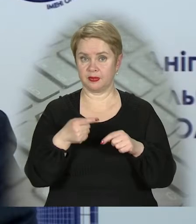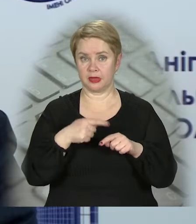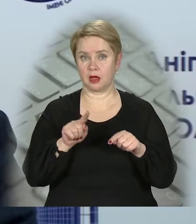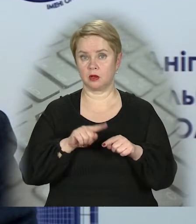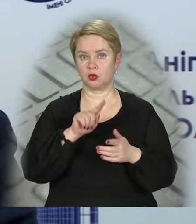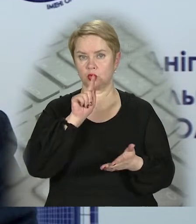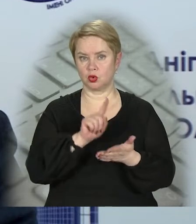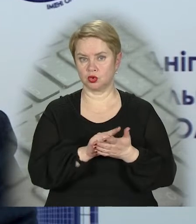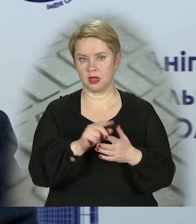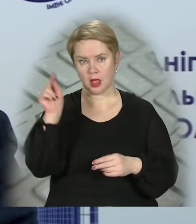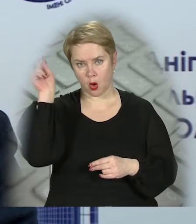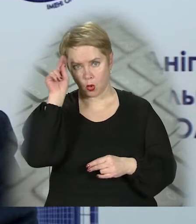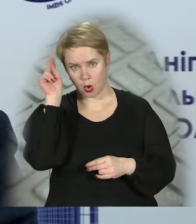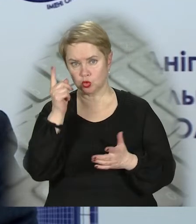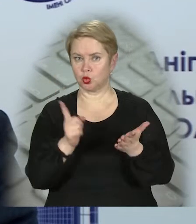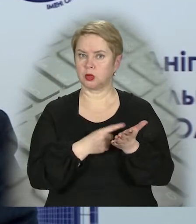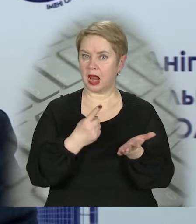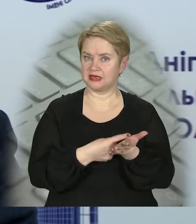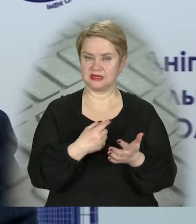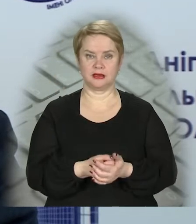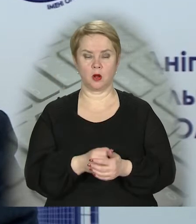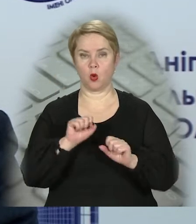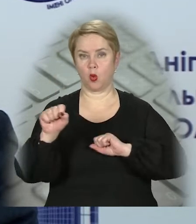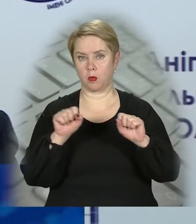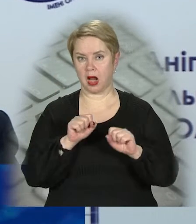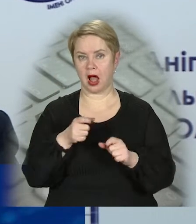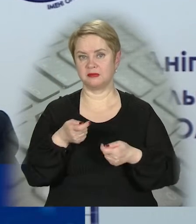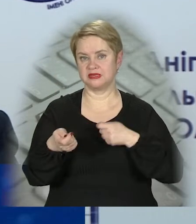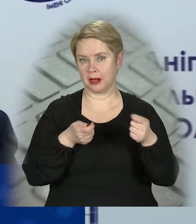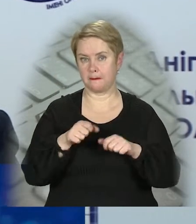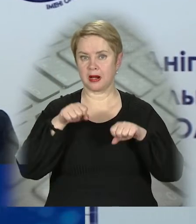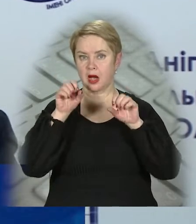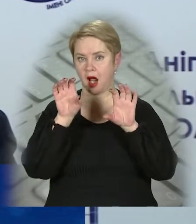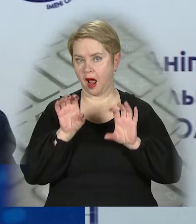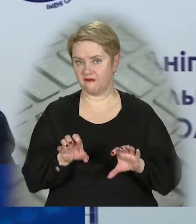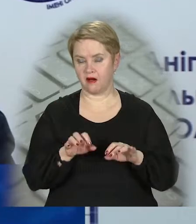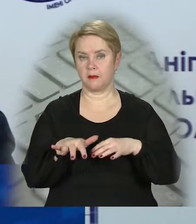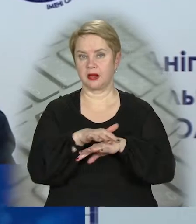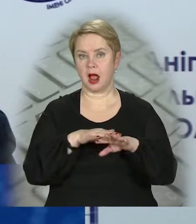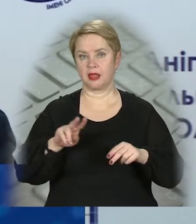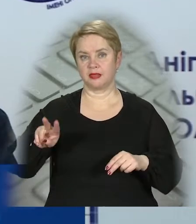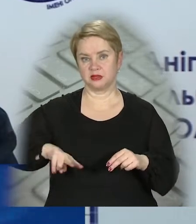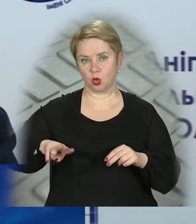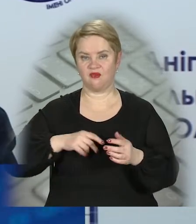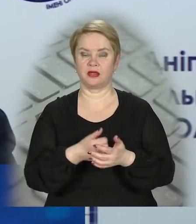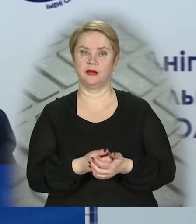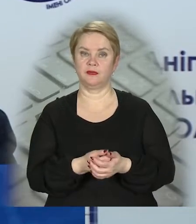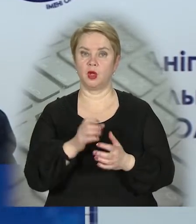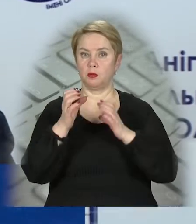соціальні повинні науки, журналістика, управління та адміністрування, право, публічне управління та адміністрування,